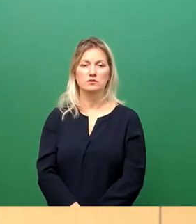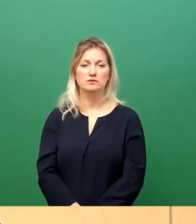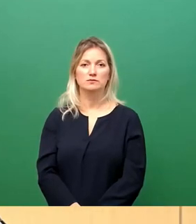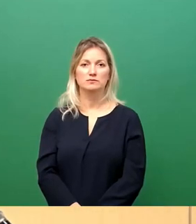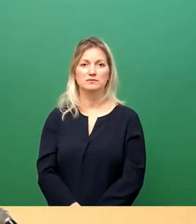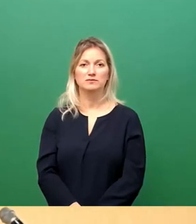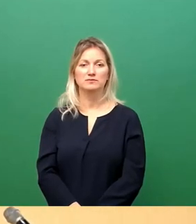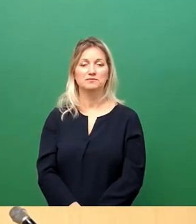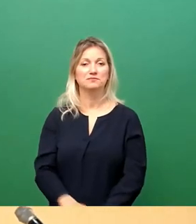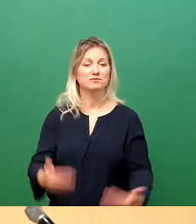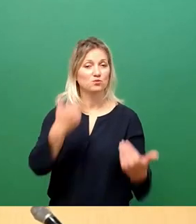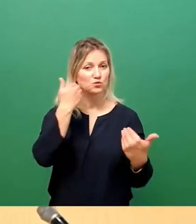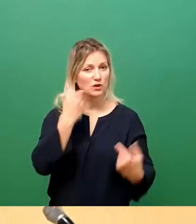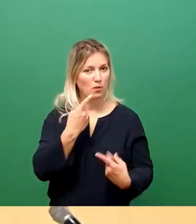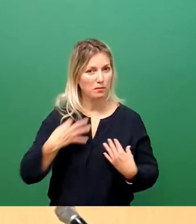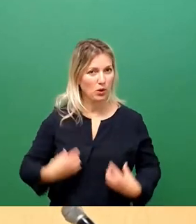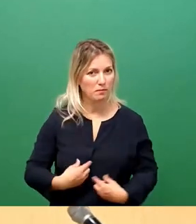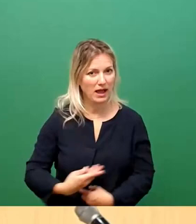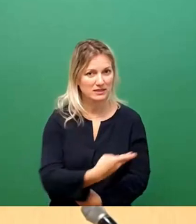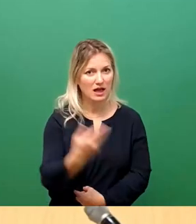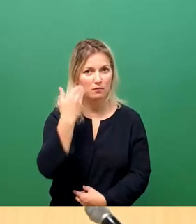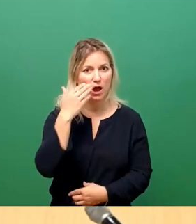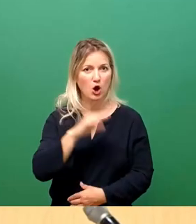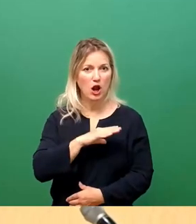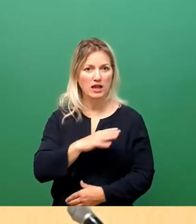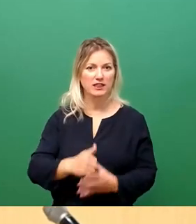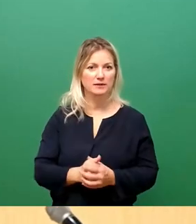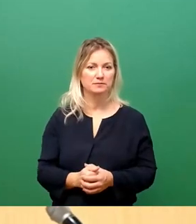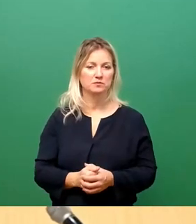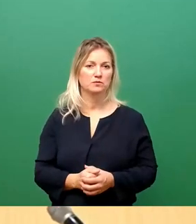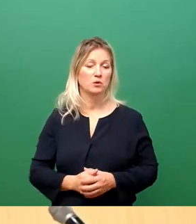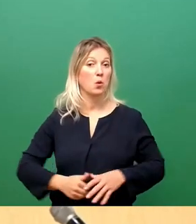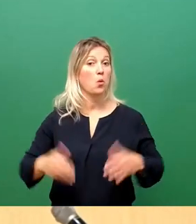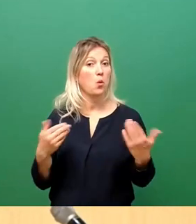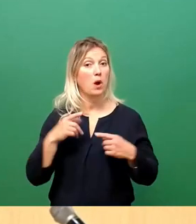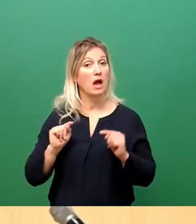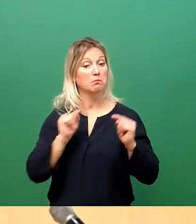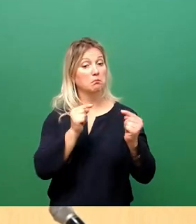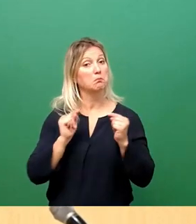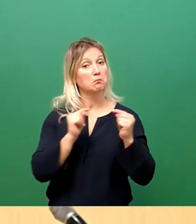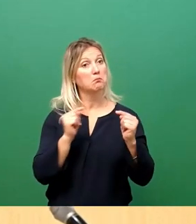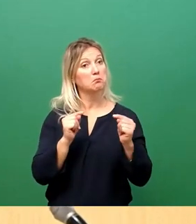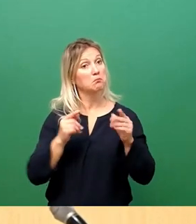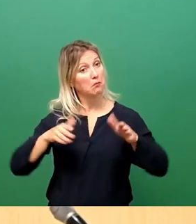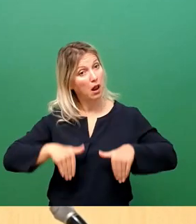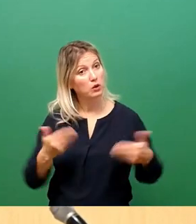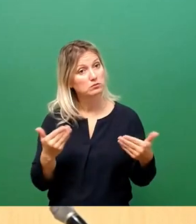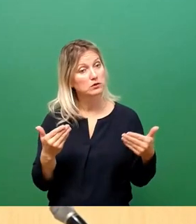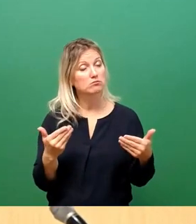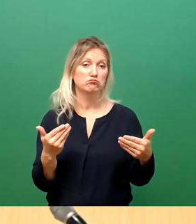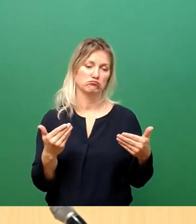sehr geehrte Kolleginnen und Kollegen, es ist legitim, diese Debatte hier zu führen. Sie klingt ja auch auf den ersten Blick